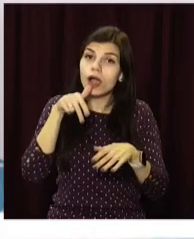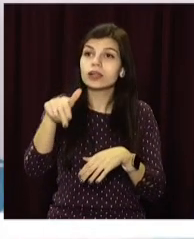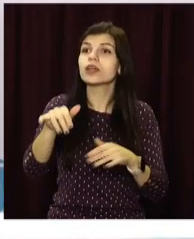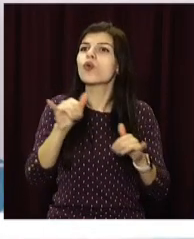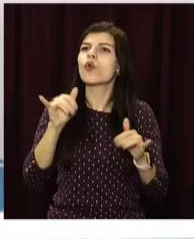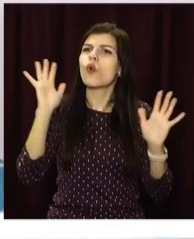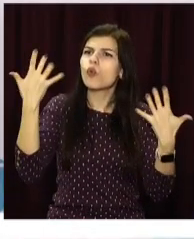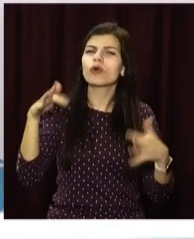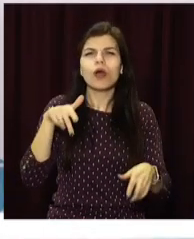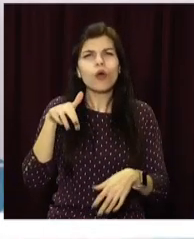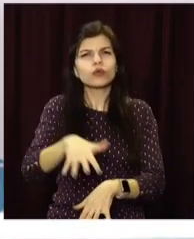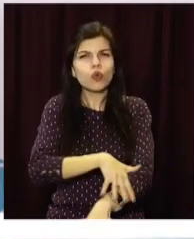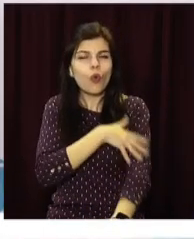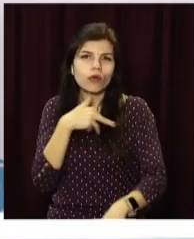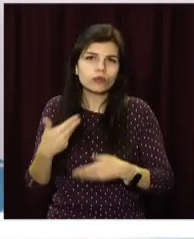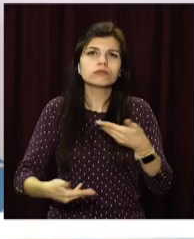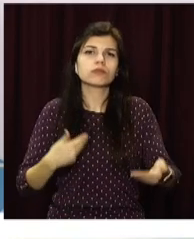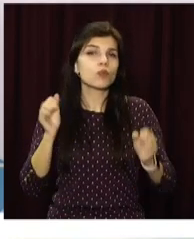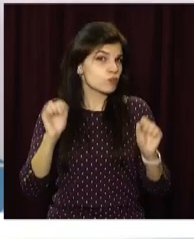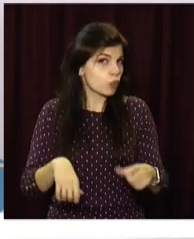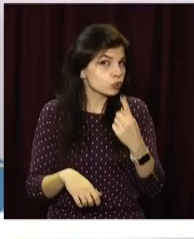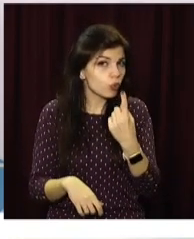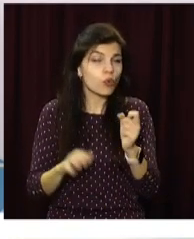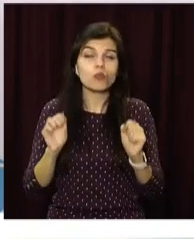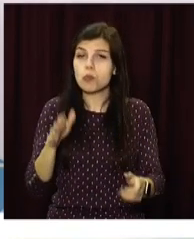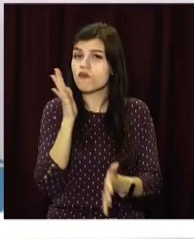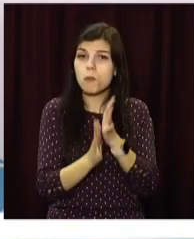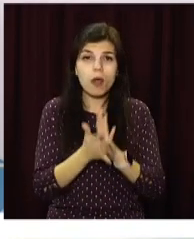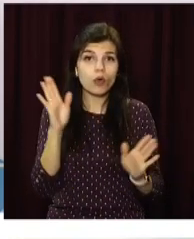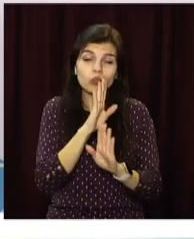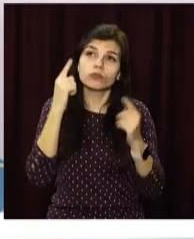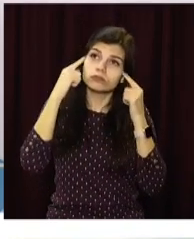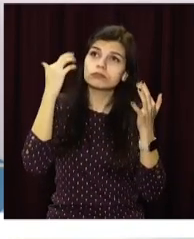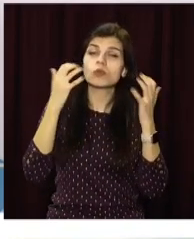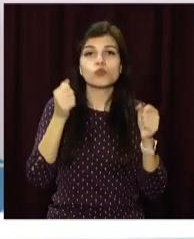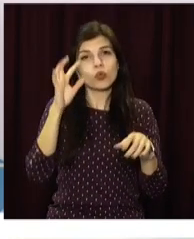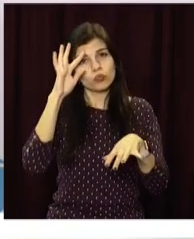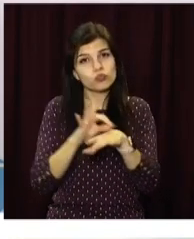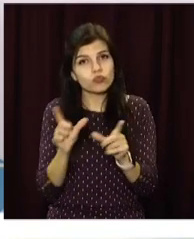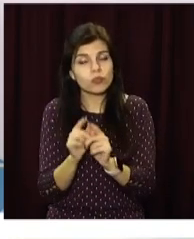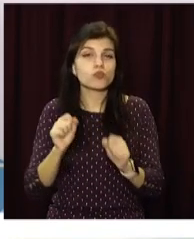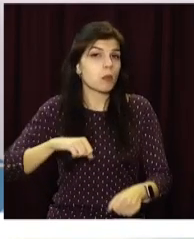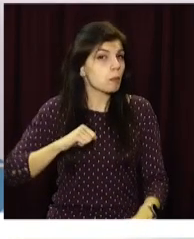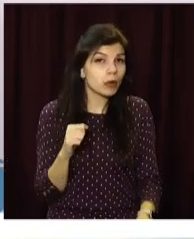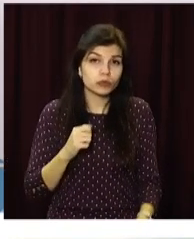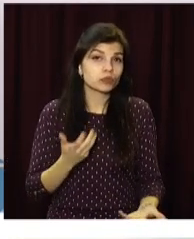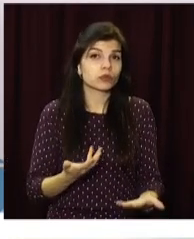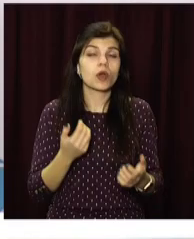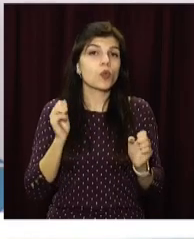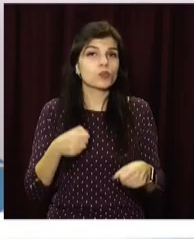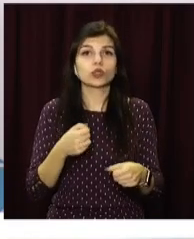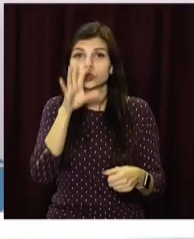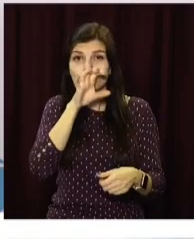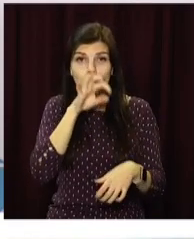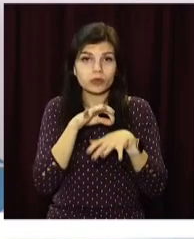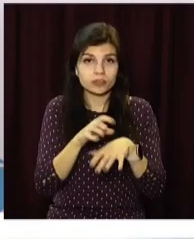длительные прогулки. Можно одной, где-нибудь в парке погулять, можно с супругом, можно с подругами. Как вариант, можно завести